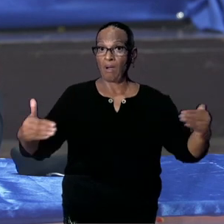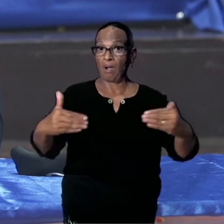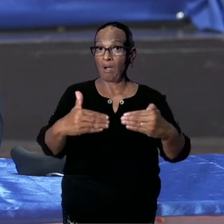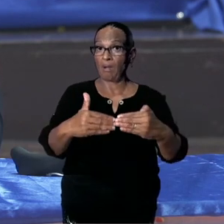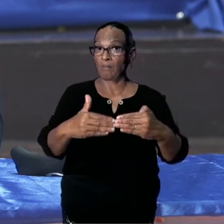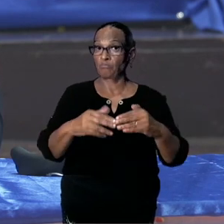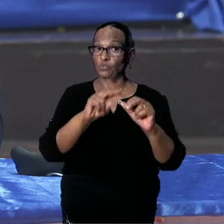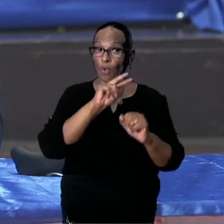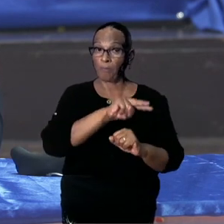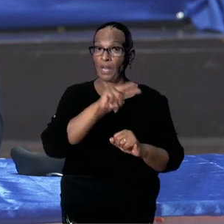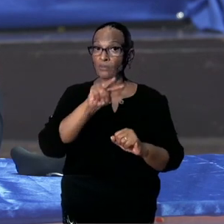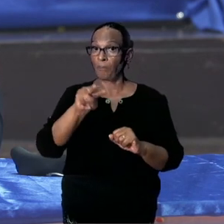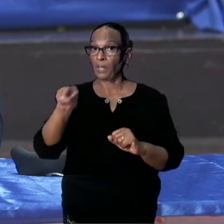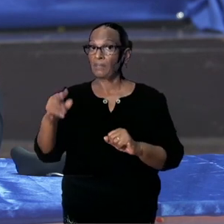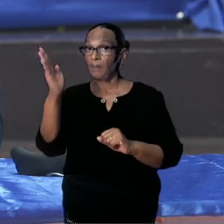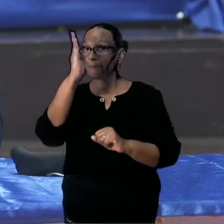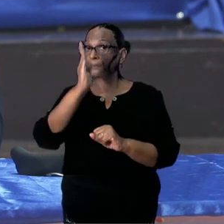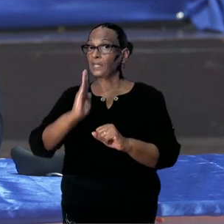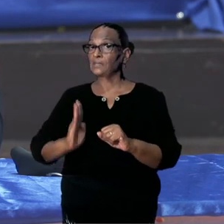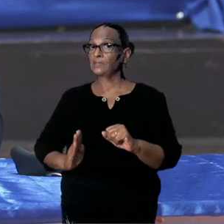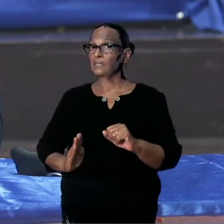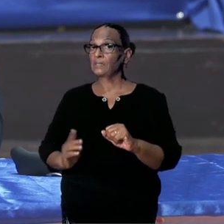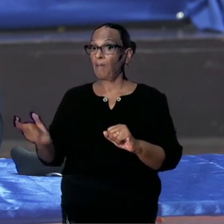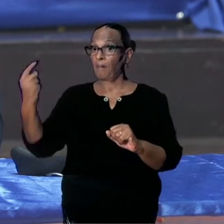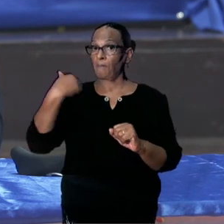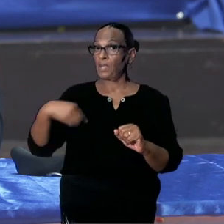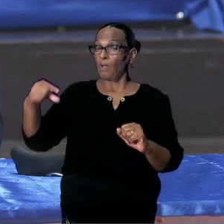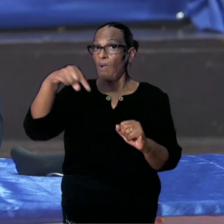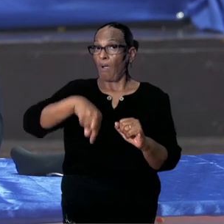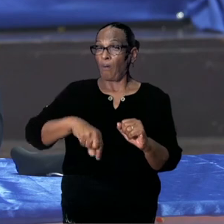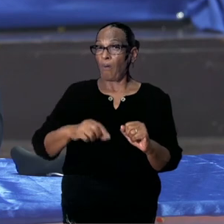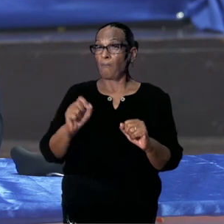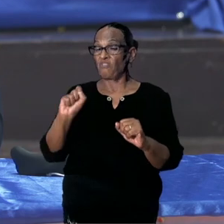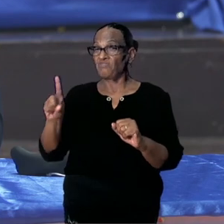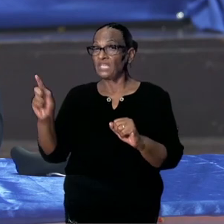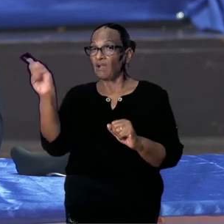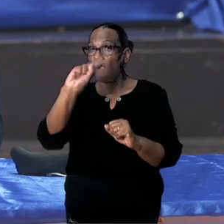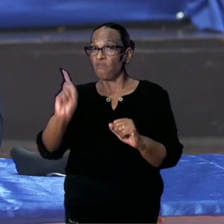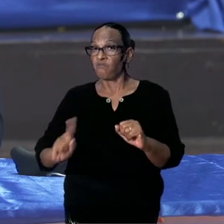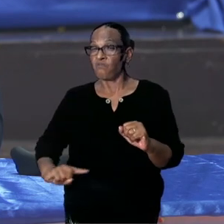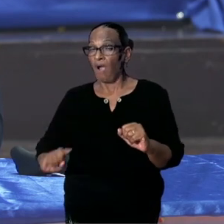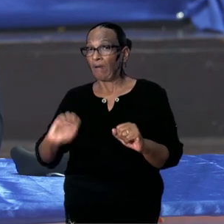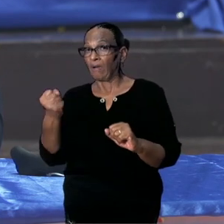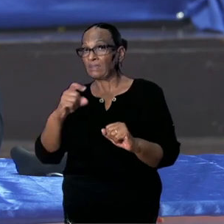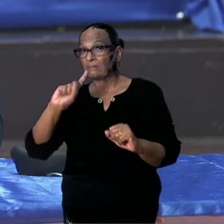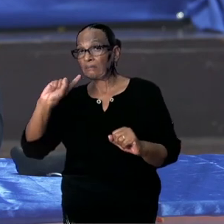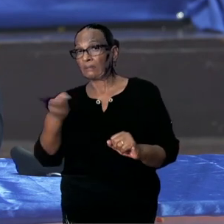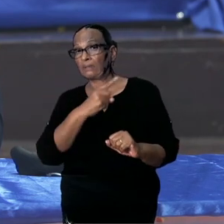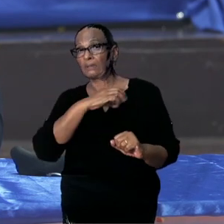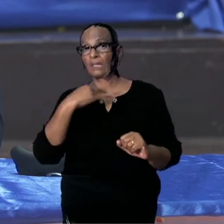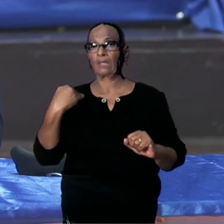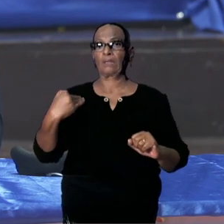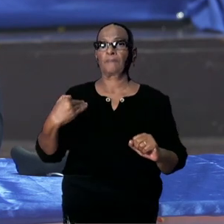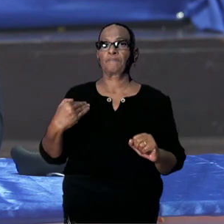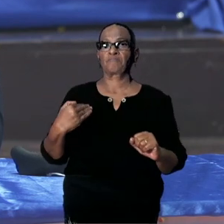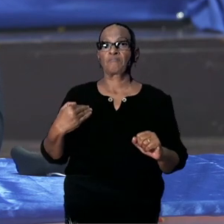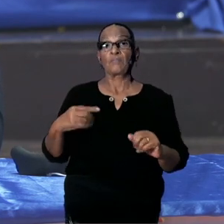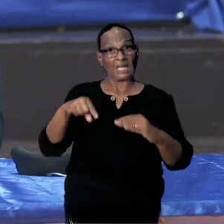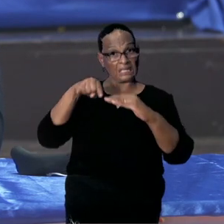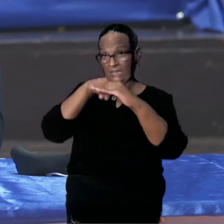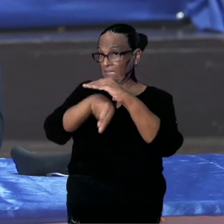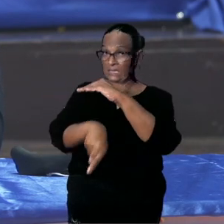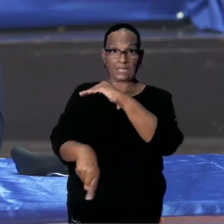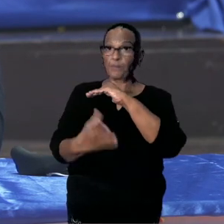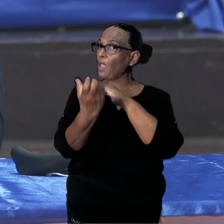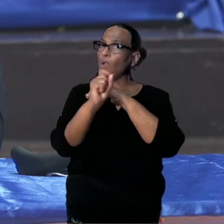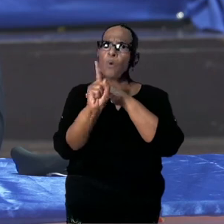de contacten met Brazilië en Guyana. Om niet verder te discrimineren. Of een